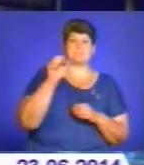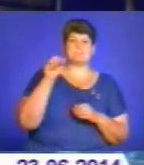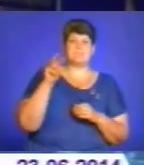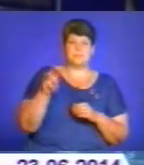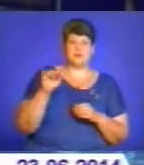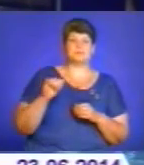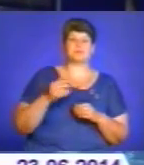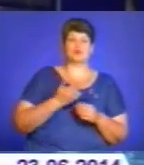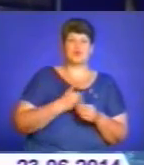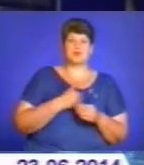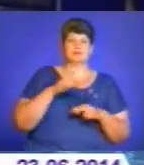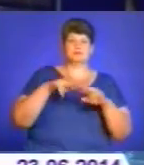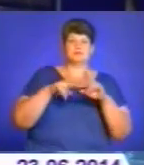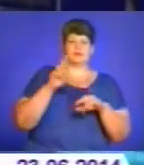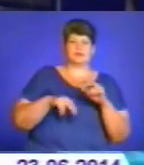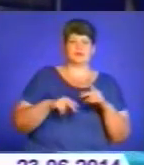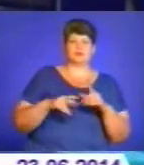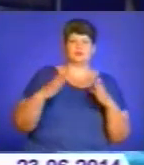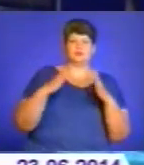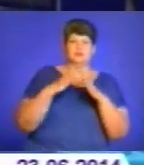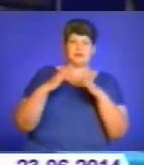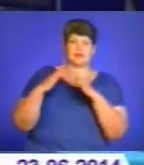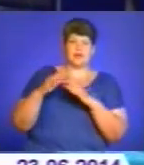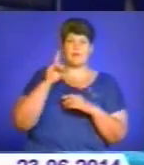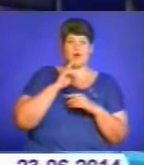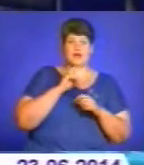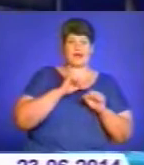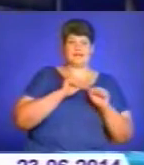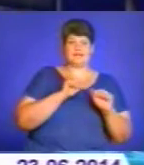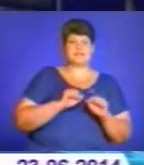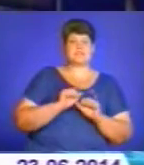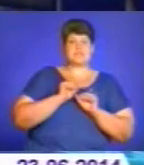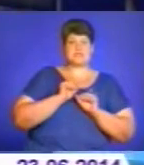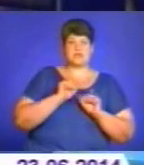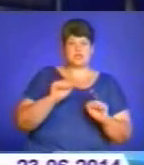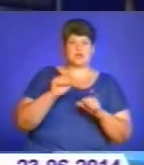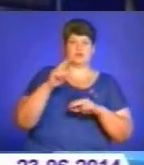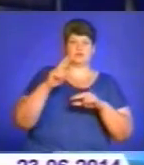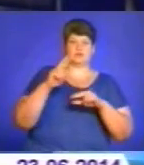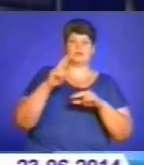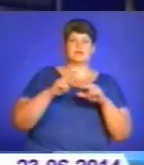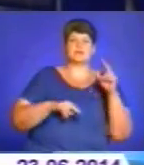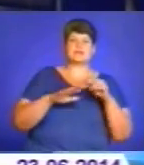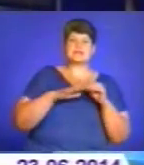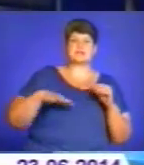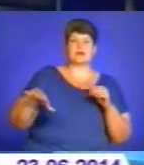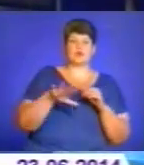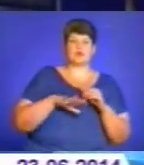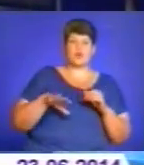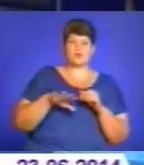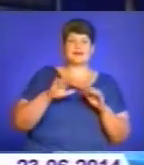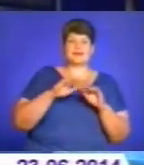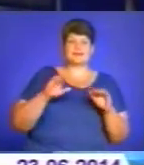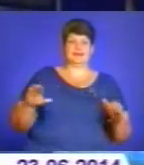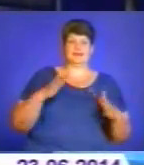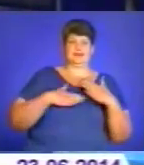планували звести багатоквартирні житлові будинки. А поки активісти захищають стадіон від забудови шляхом компромісу з владою, діти